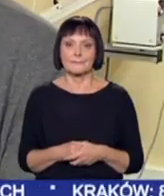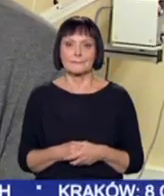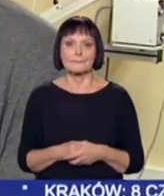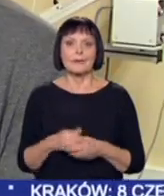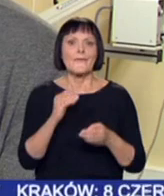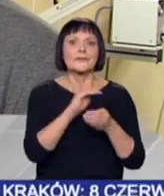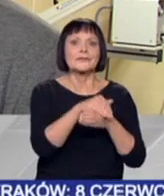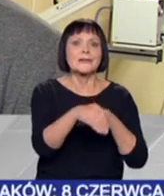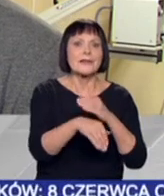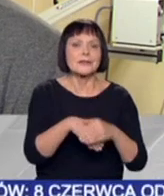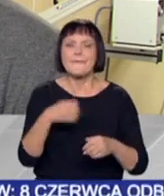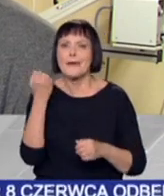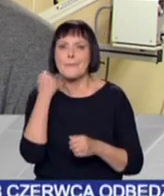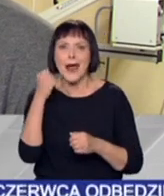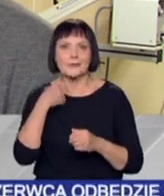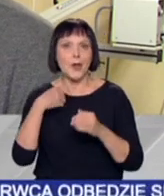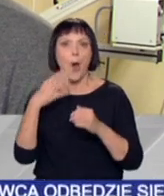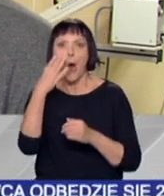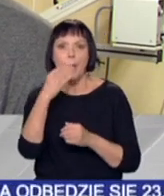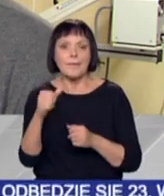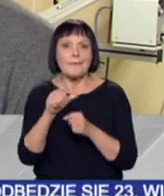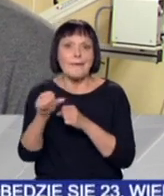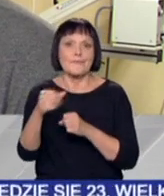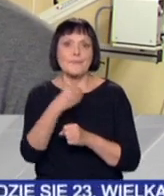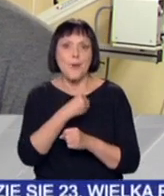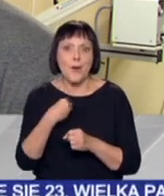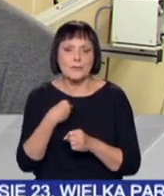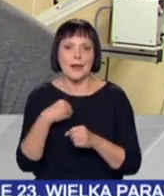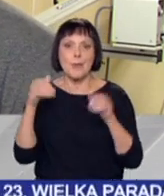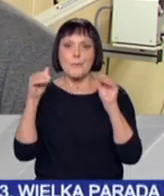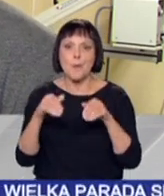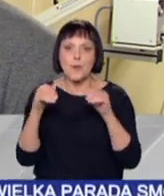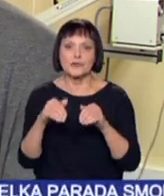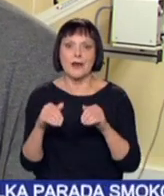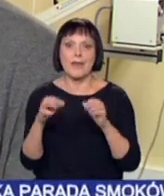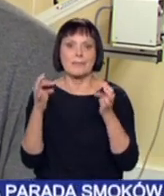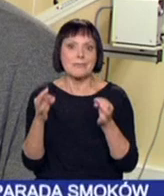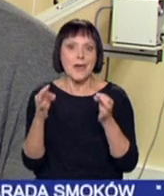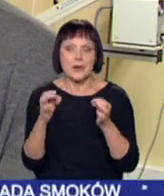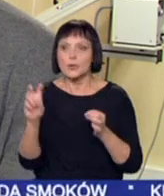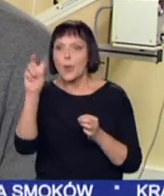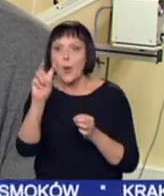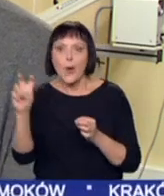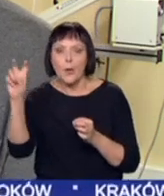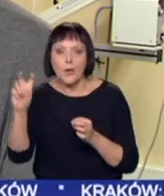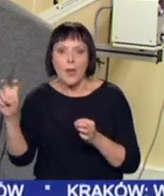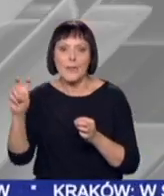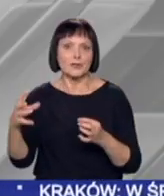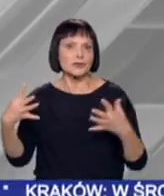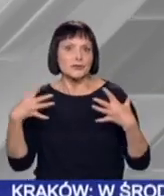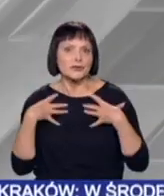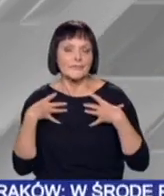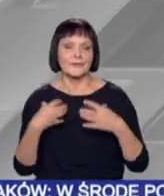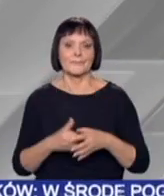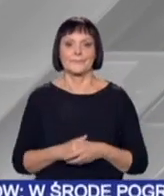Szczęśliwi też jesteśmy, że jest taki obraz, znajduje się w Polsce, że można go teraz zobaczyć na żywo.